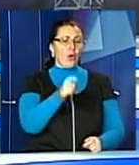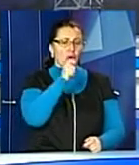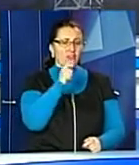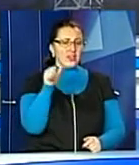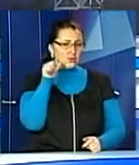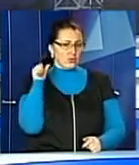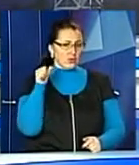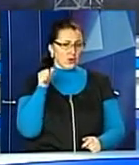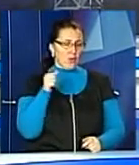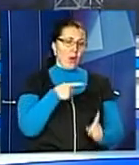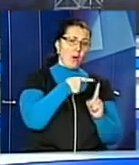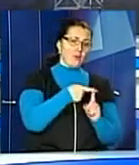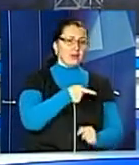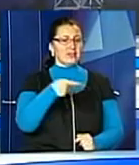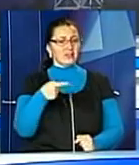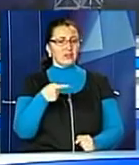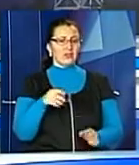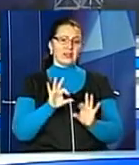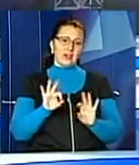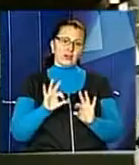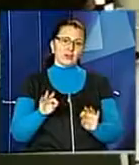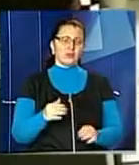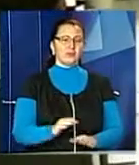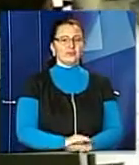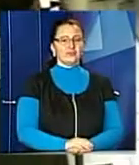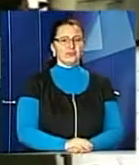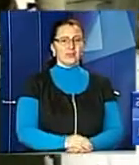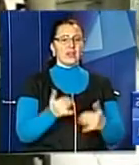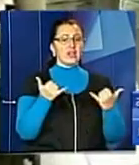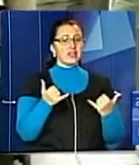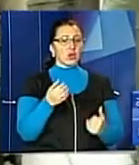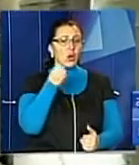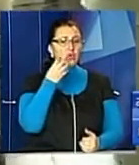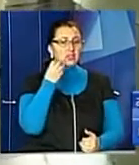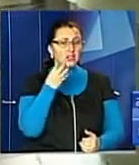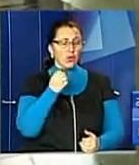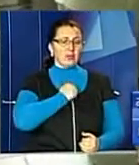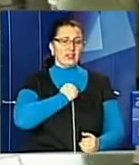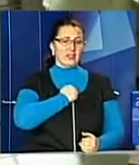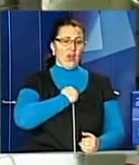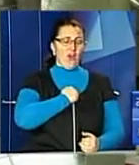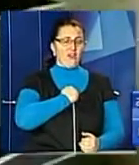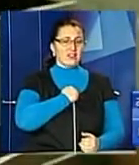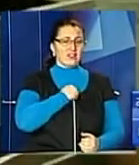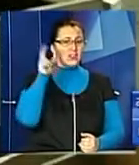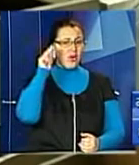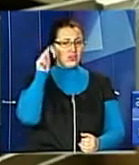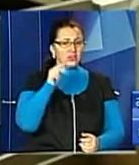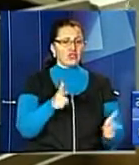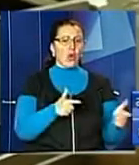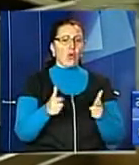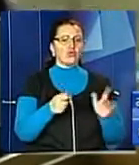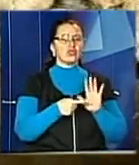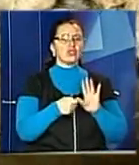експерименту Ольга Тимуляк розповість більше. Сьогодні на обід для курсантів Академії сухопутних військ готують аж